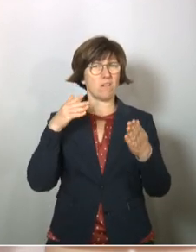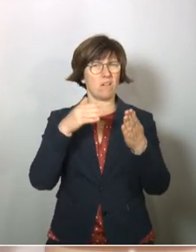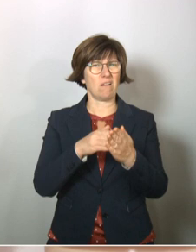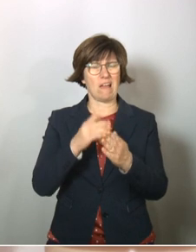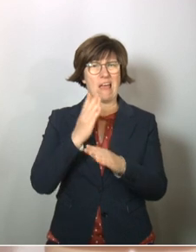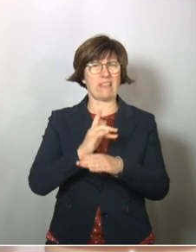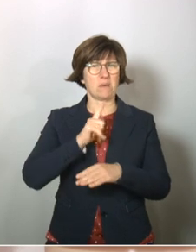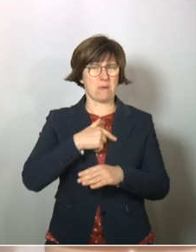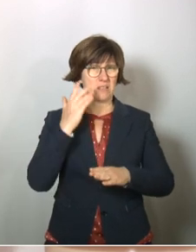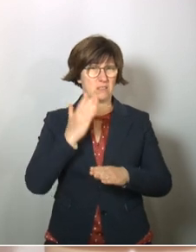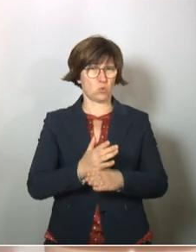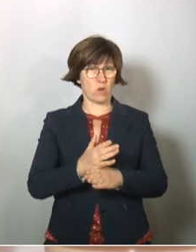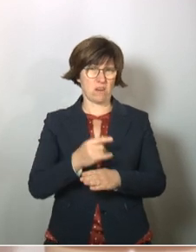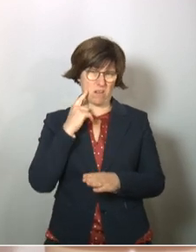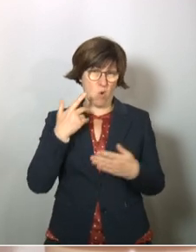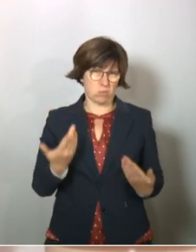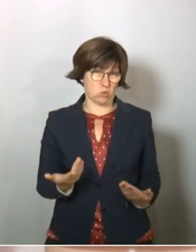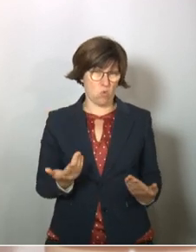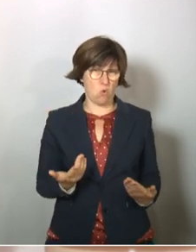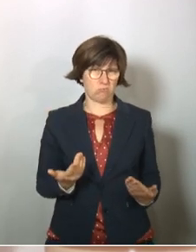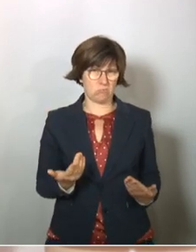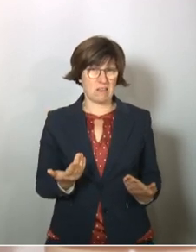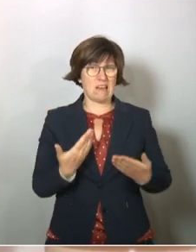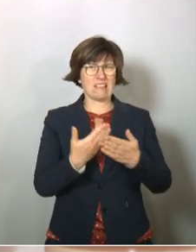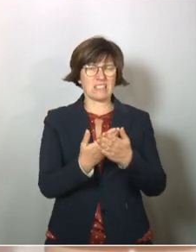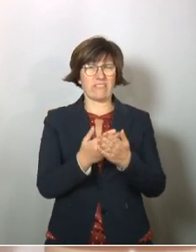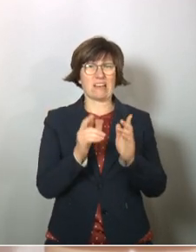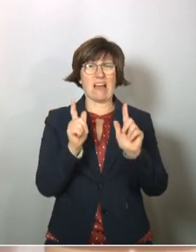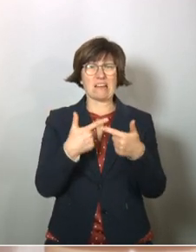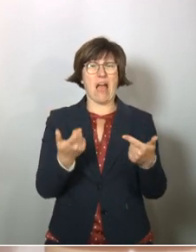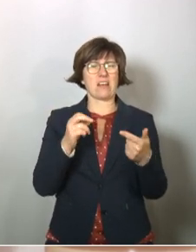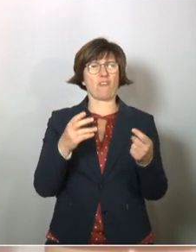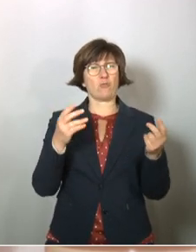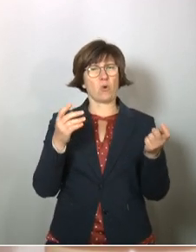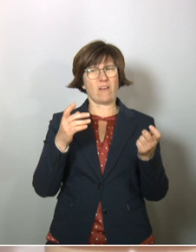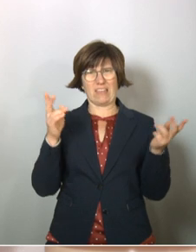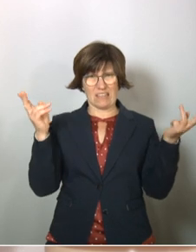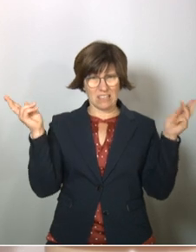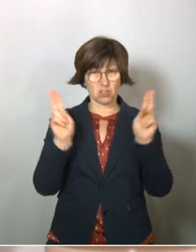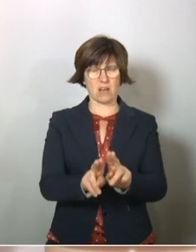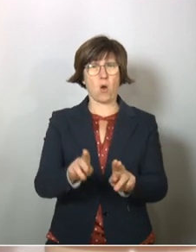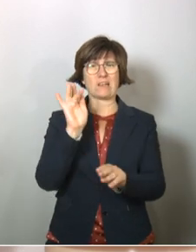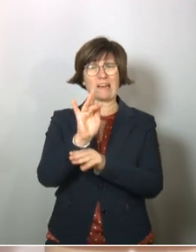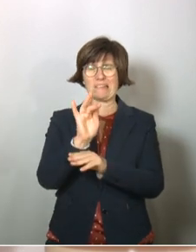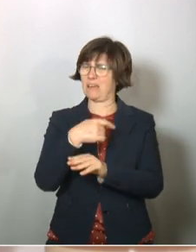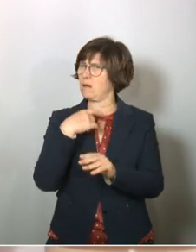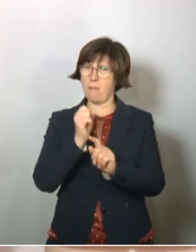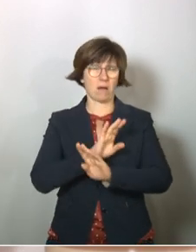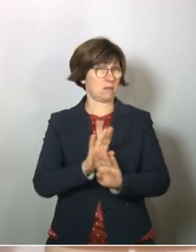Ende März zu Ende gewesen, denke ich mal. Daher, niemand, der für den Shutdown war, wird von mir kritisiert.